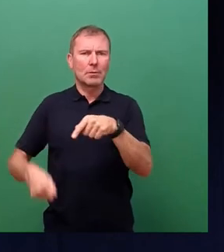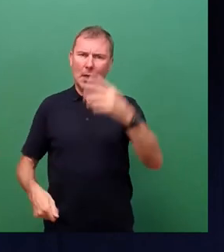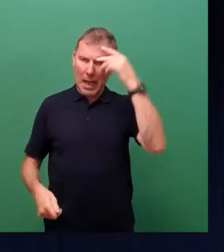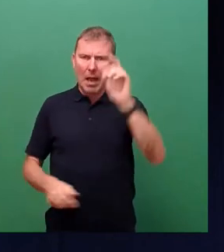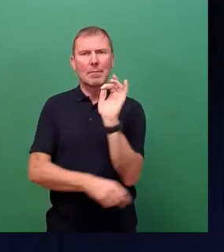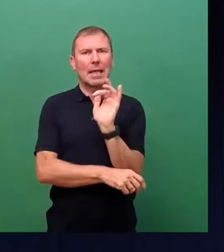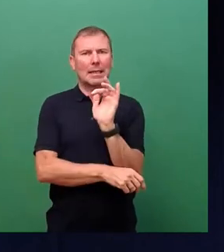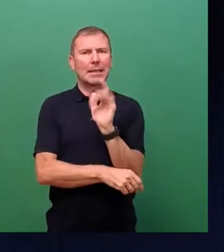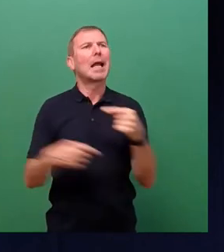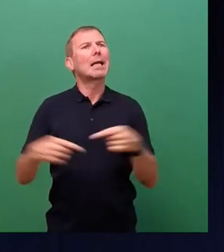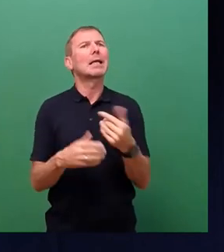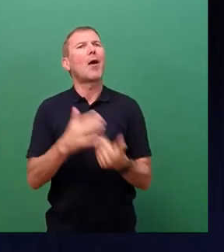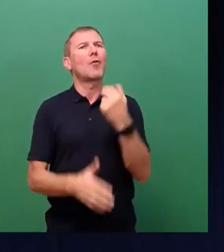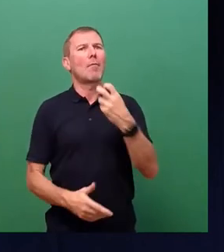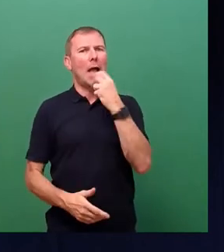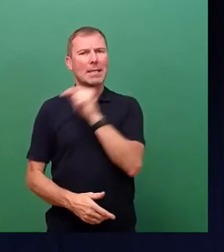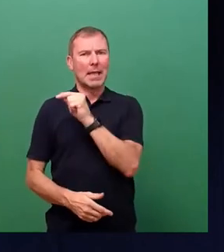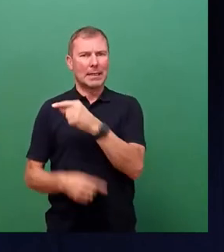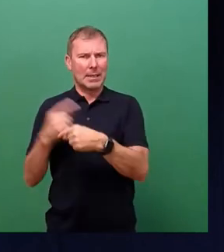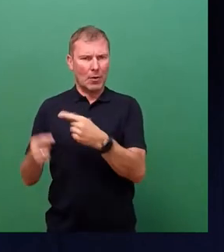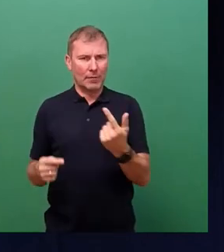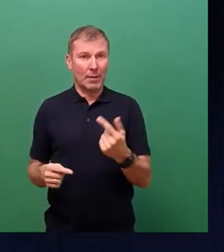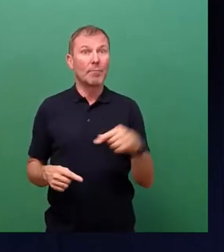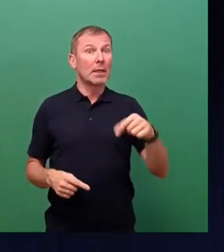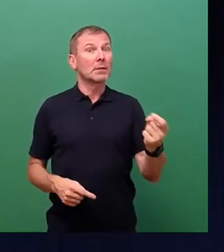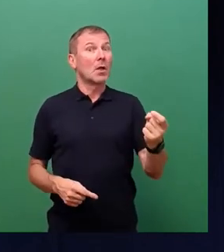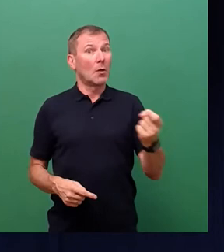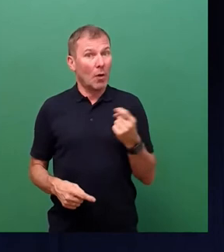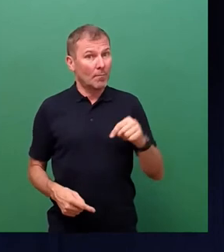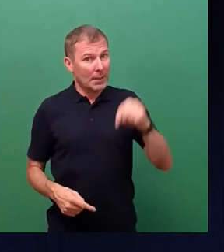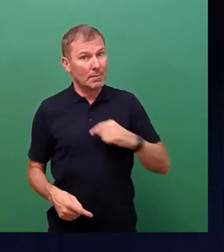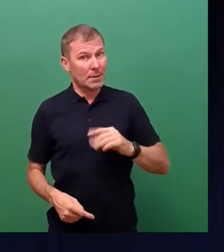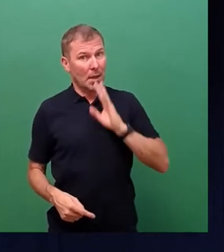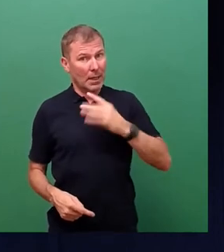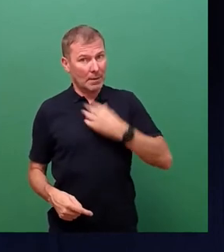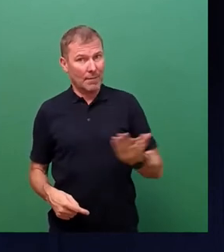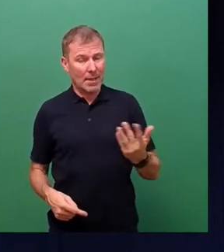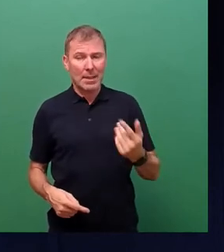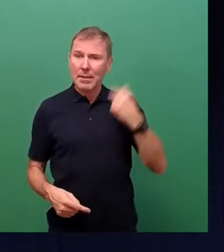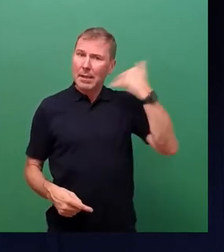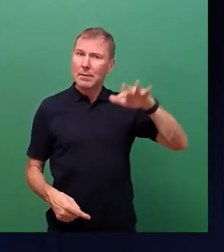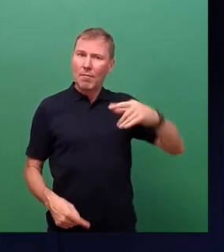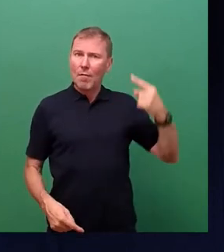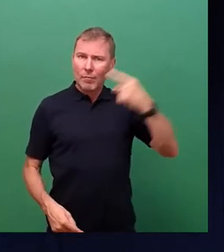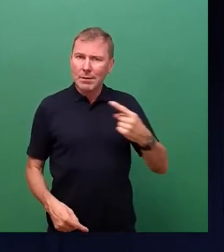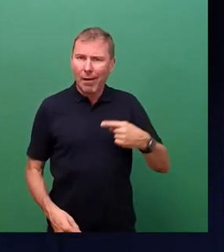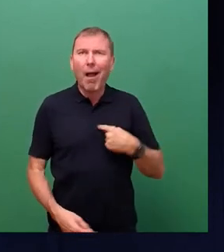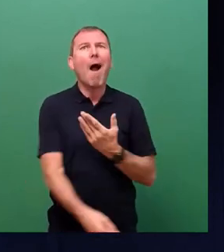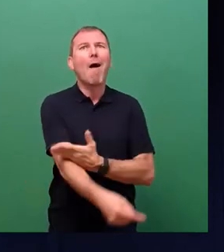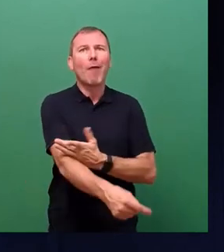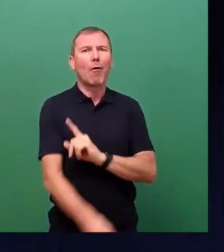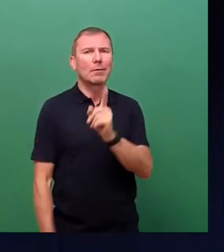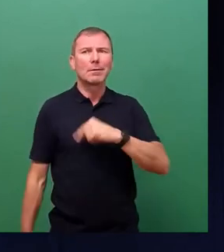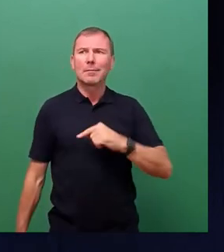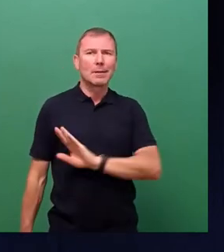Erneuerbaren ins Feld geführt wird. Und jetzt kommt im Endeffekt das, was ich heute sagen will. Wir waren die letzten 15 Jahre nicht untätig. Wir haben nicht geschlafen. Ich wiederhole nochmal.